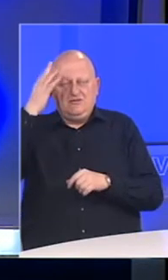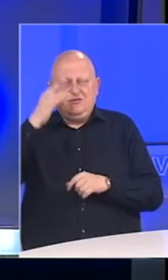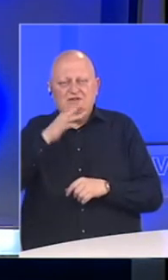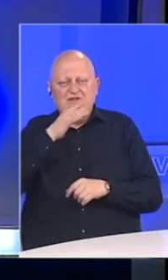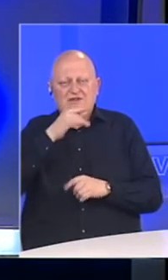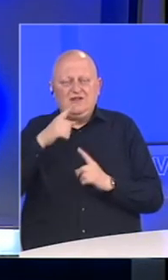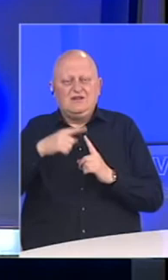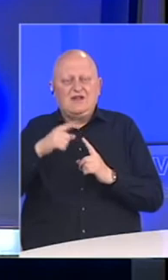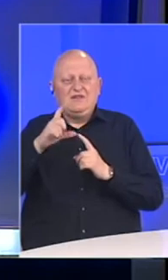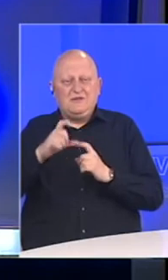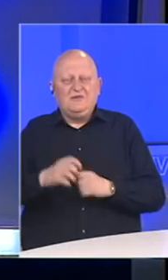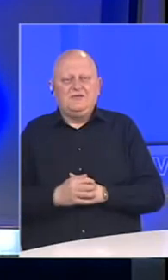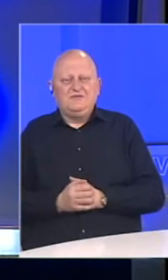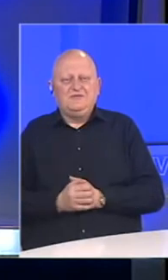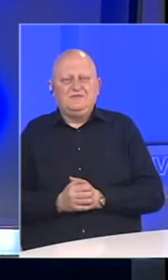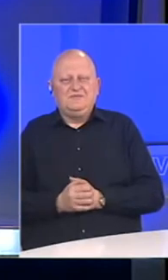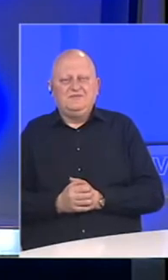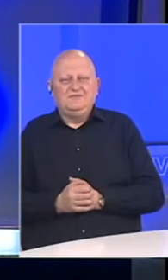Sarajevo Tarik Smajlbegović.